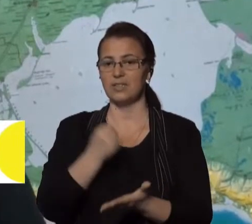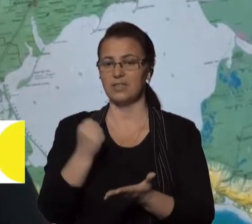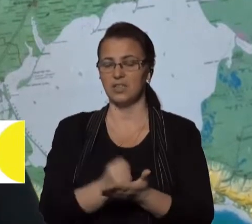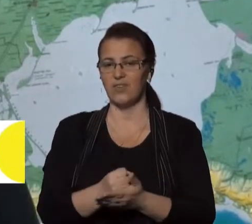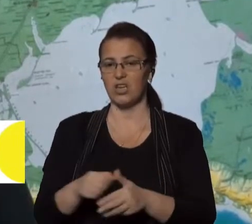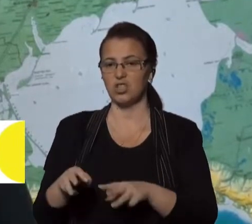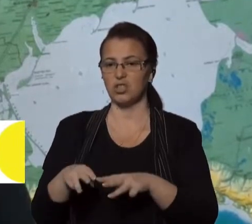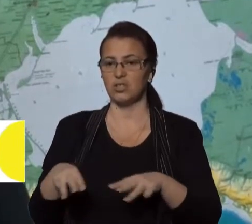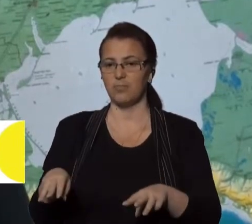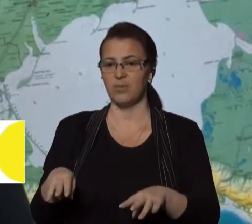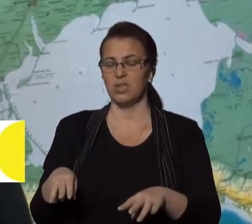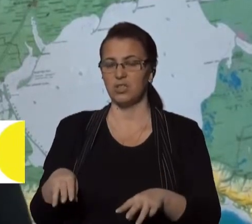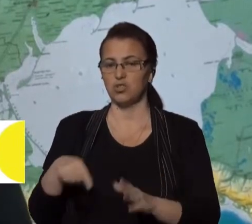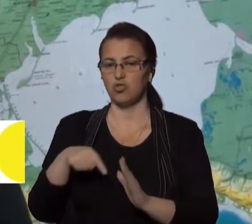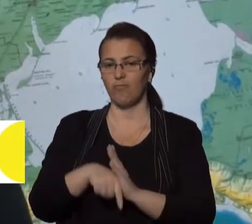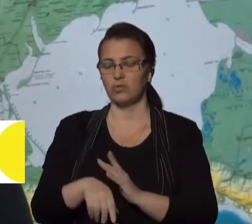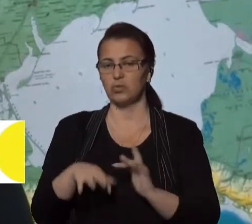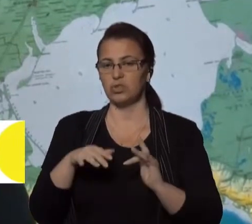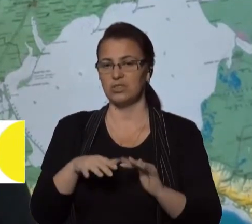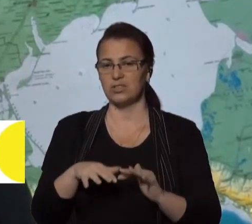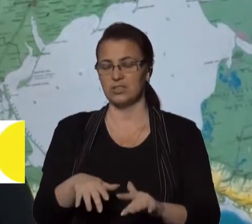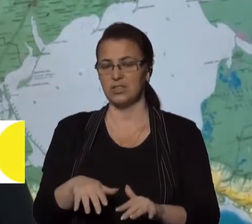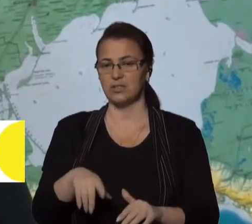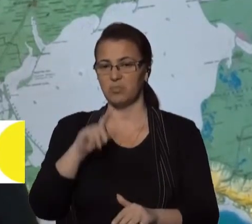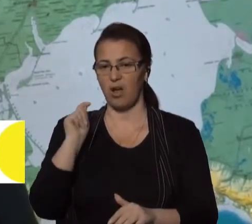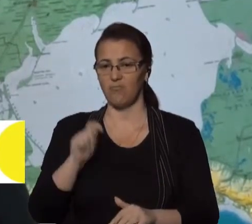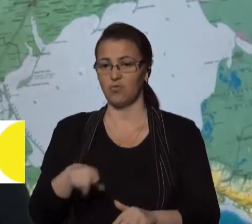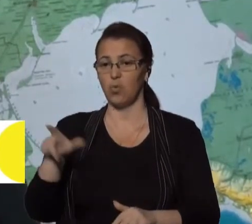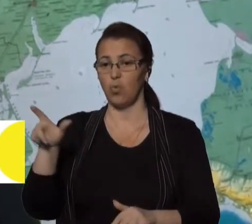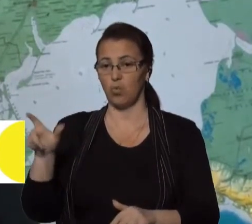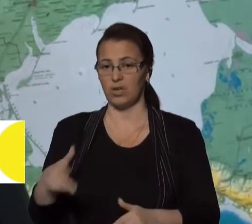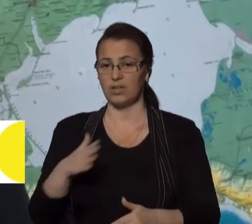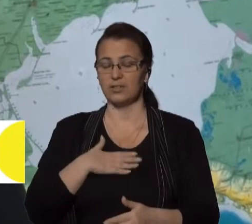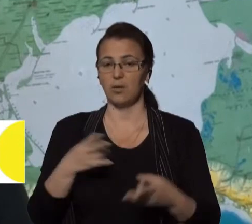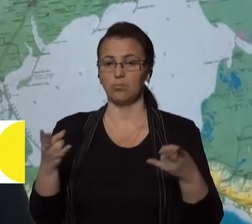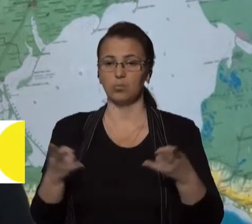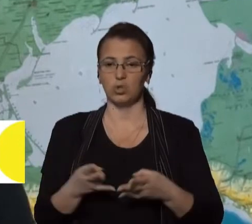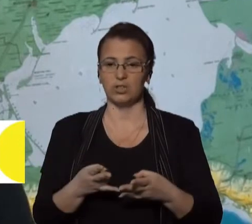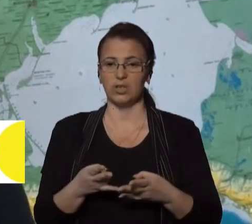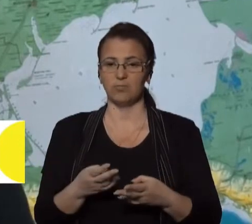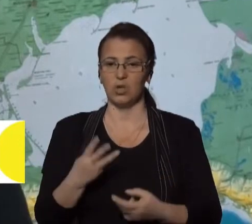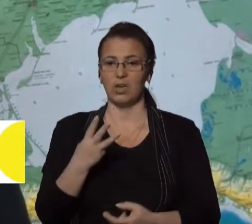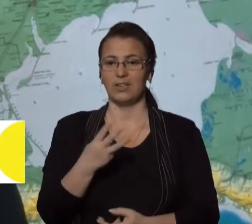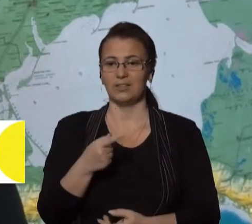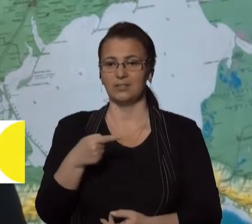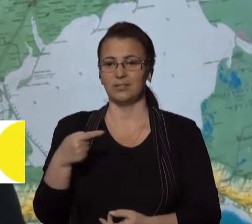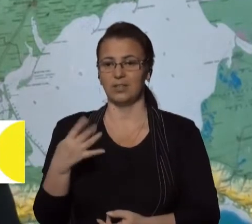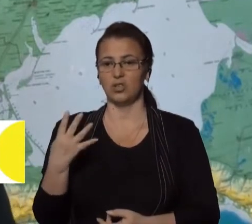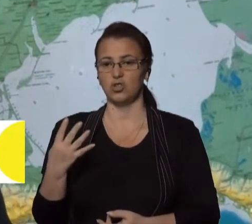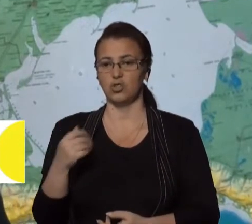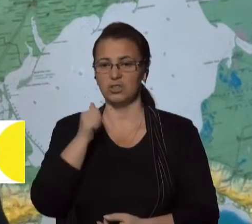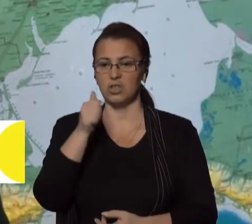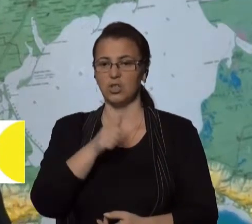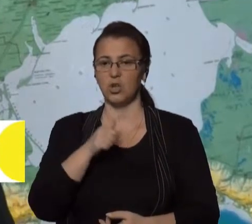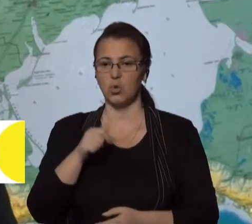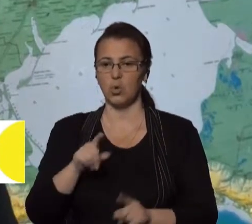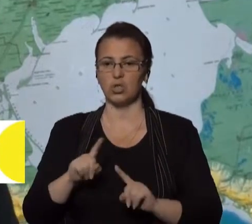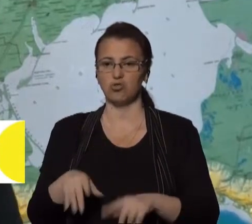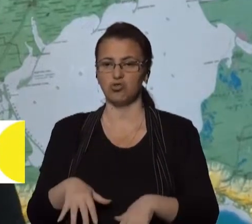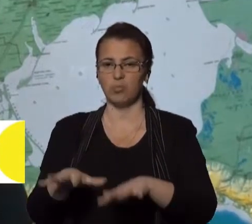міністром внутрішніх справ України, нам потрібно щонайменш 3-4 роки для того, щоб